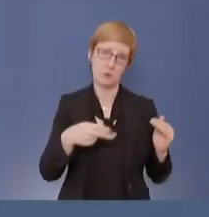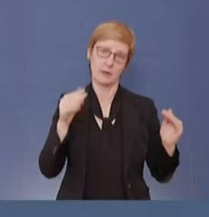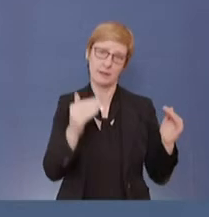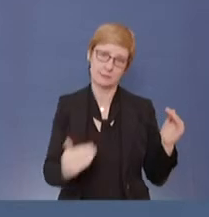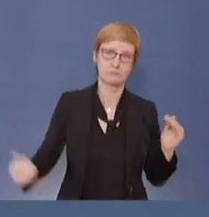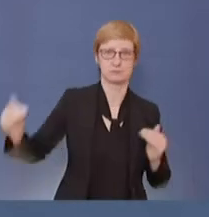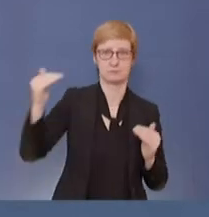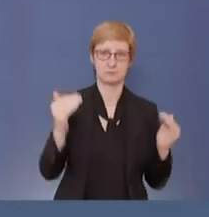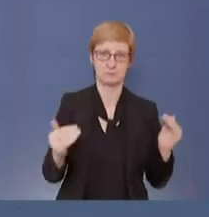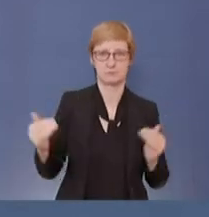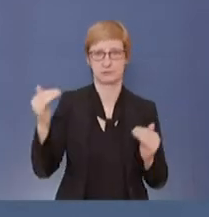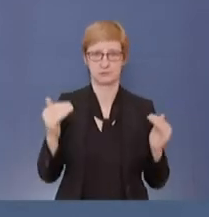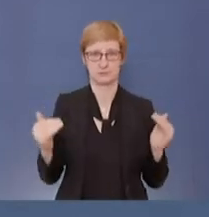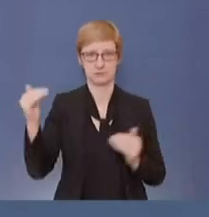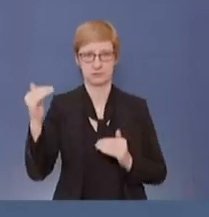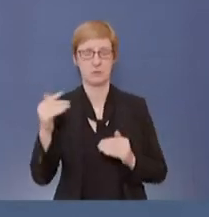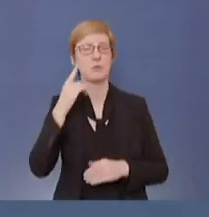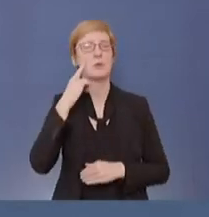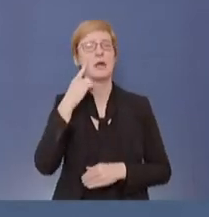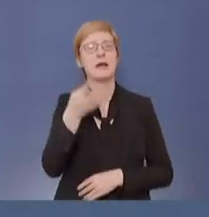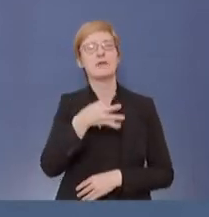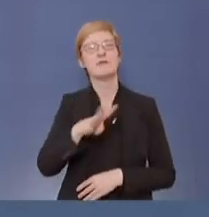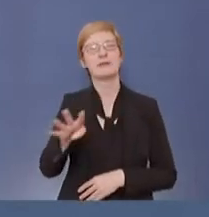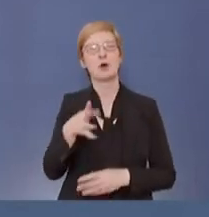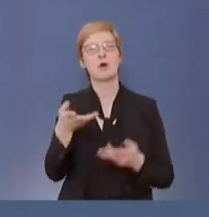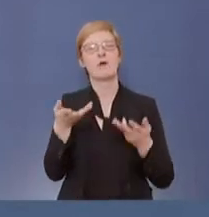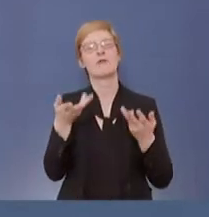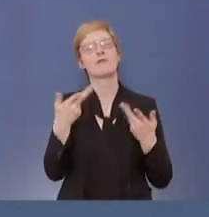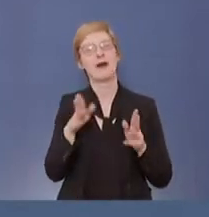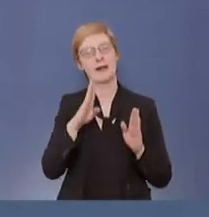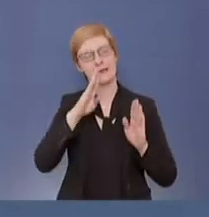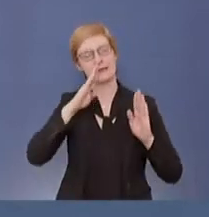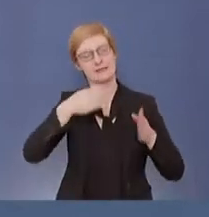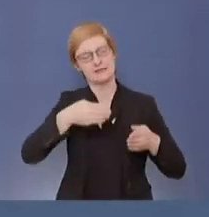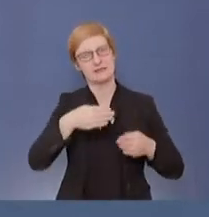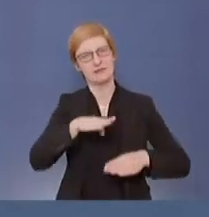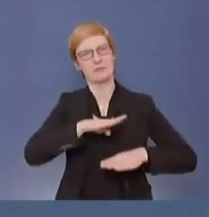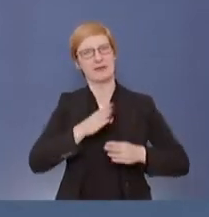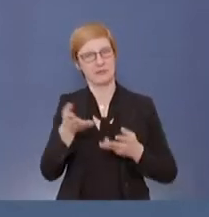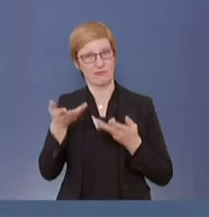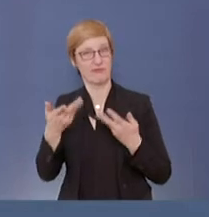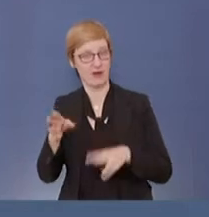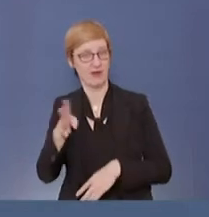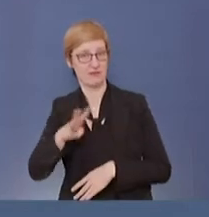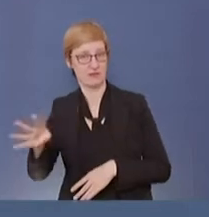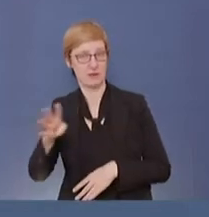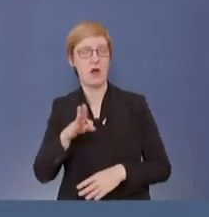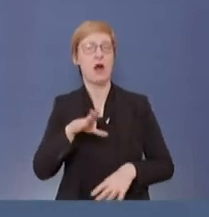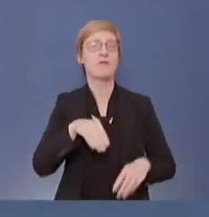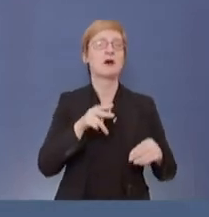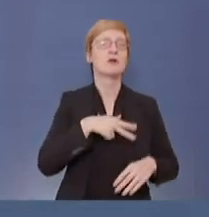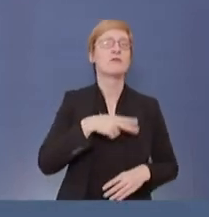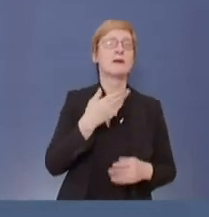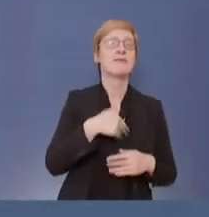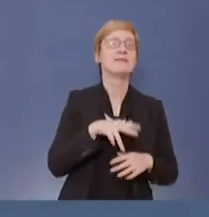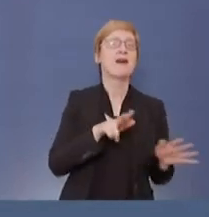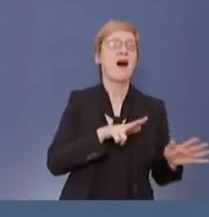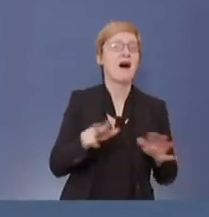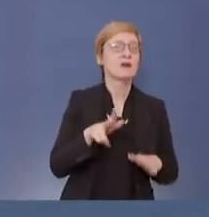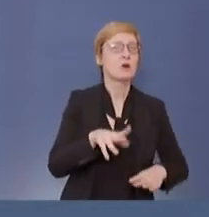rund 4.000 freie Intensivbetten. Anfang November war es doppelt so viel, 8.000 fast.